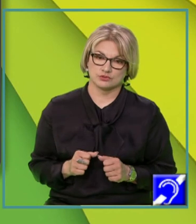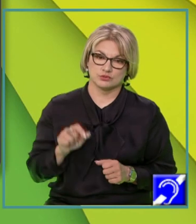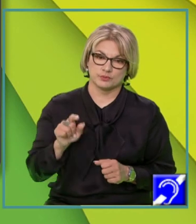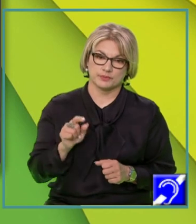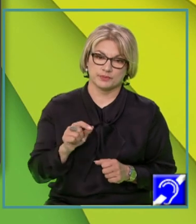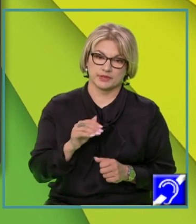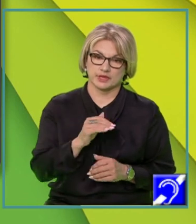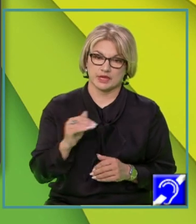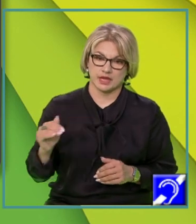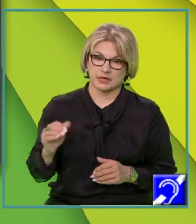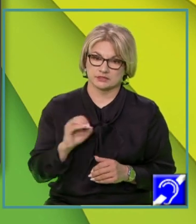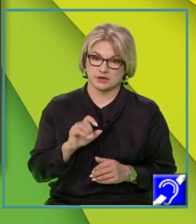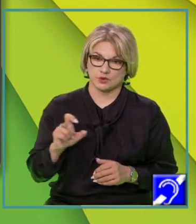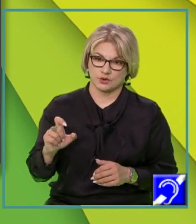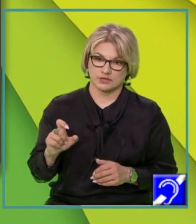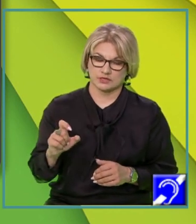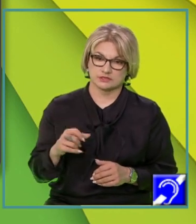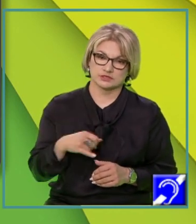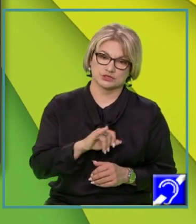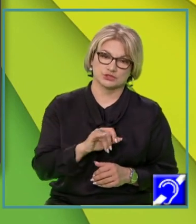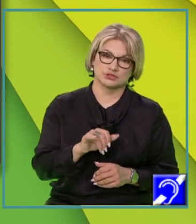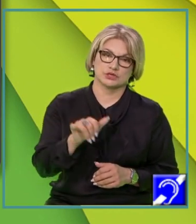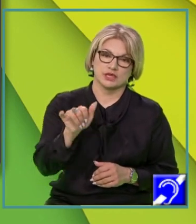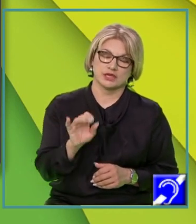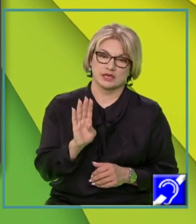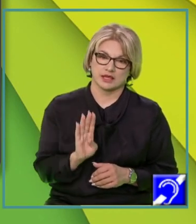axa O, X și Y, B